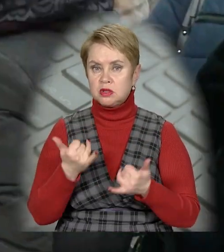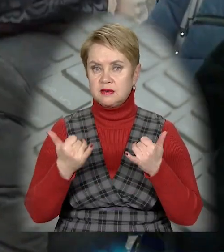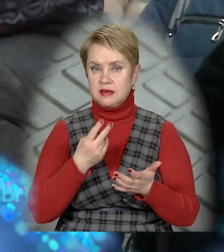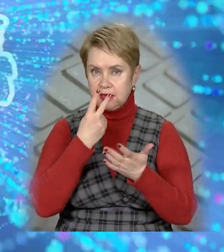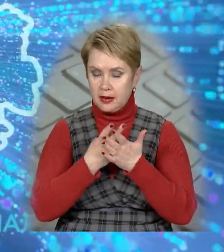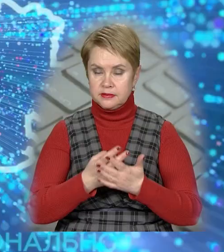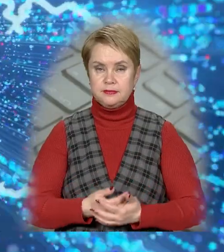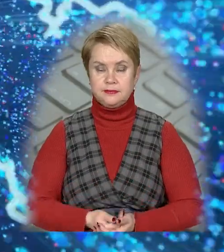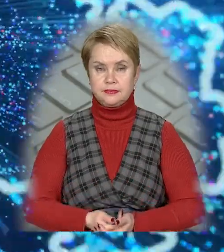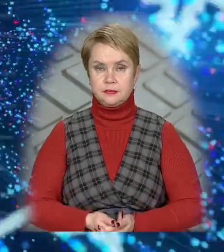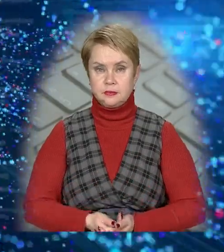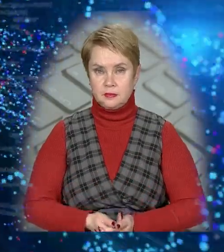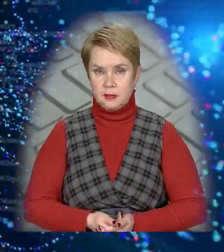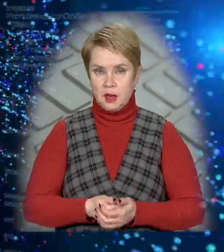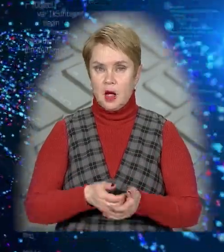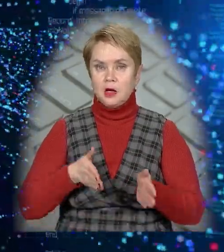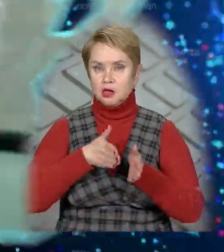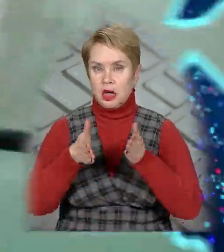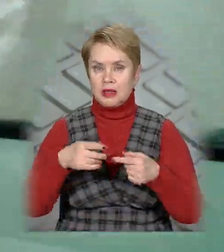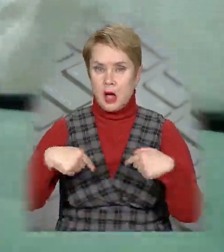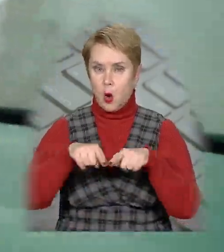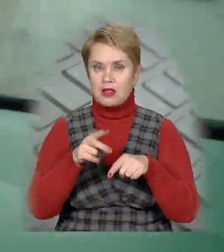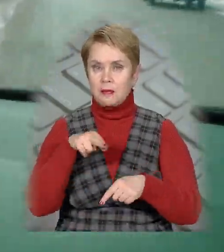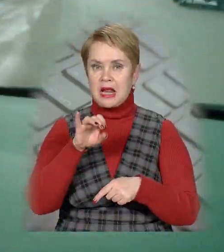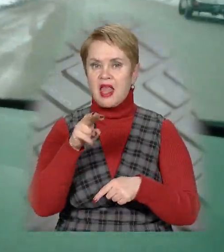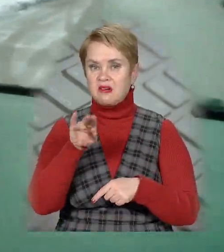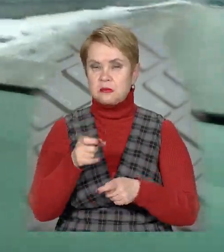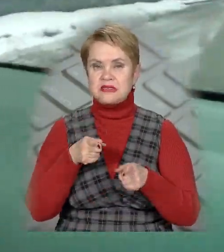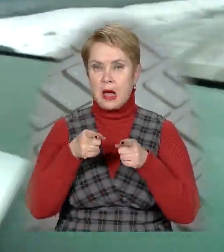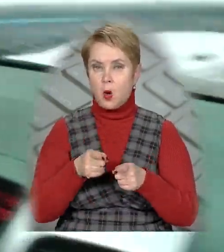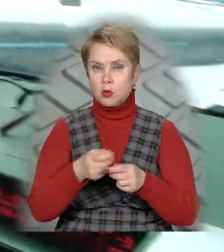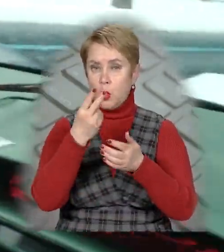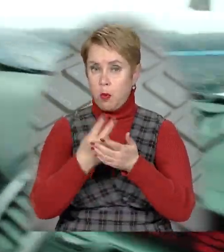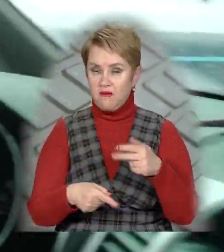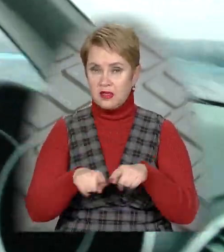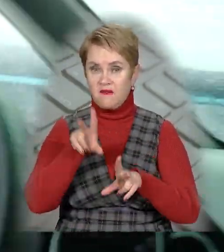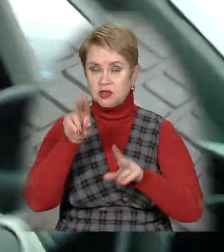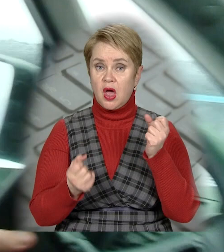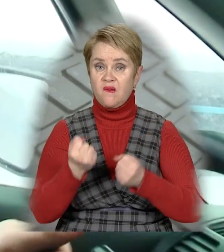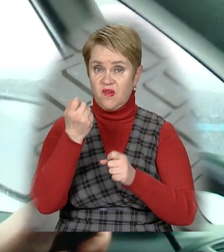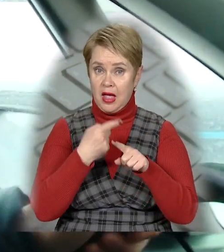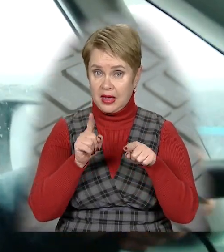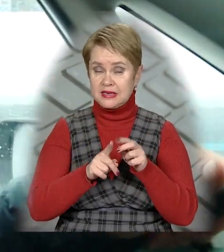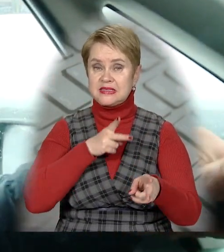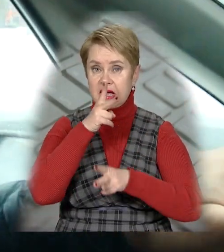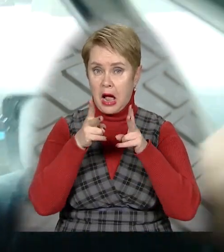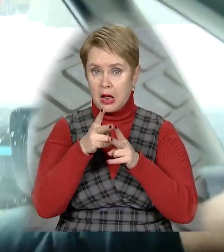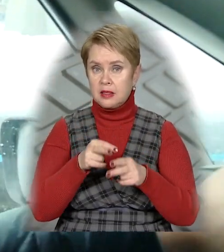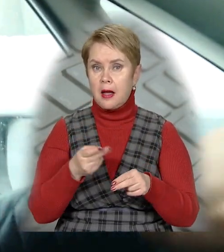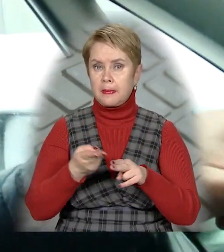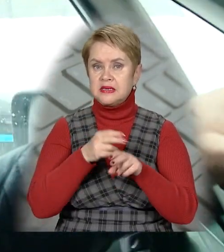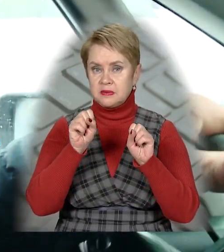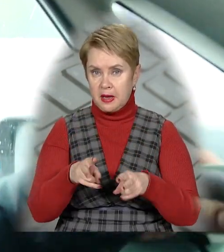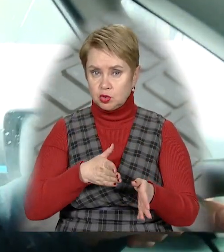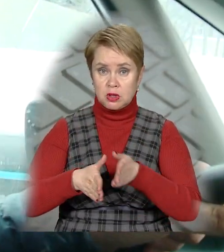прямо зараз. Шмат дороги по Дмитра Єворницького під загрозою провалу. Так вважають водії, які скаржаться на